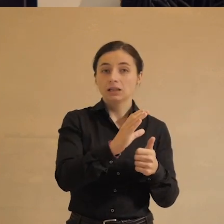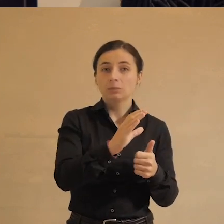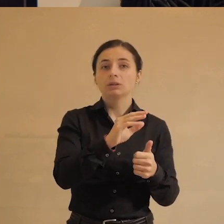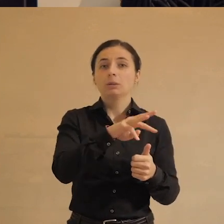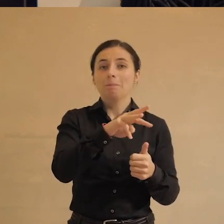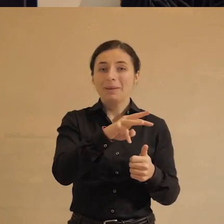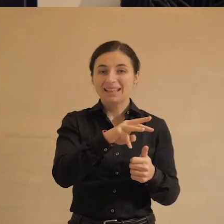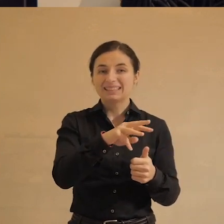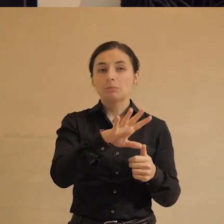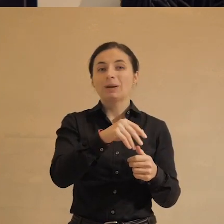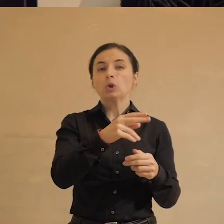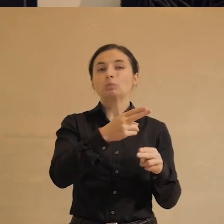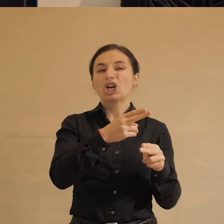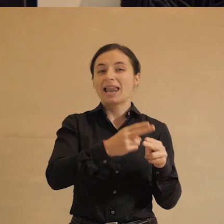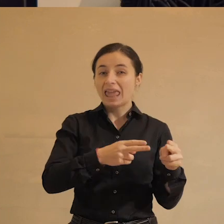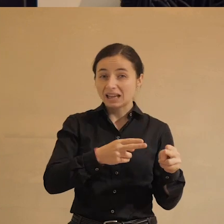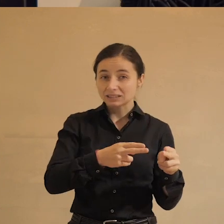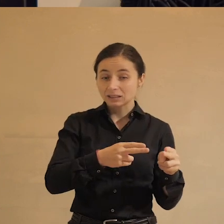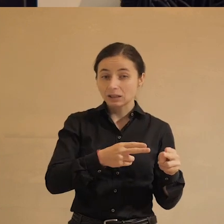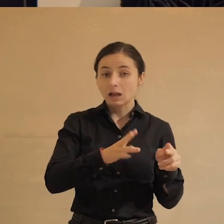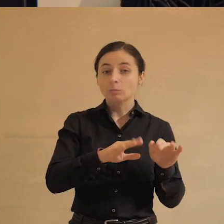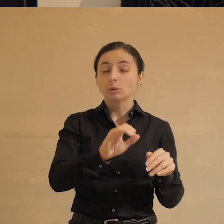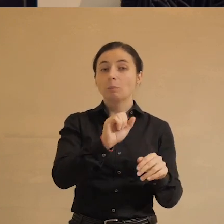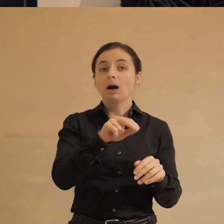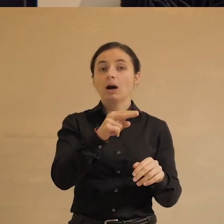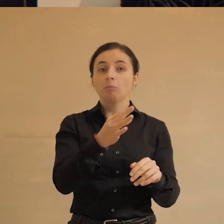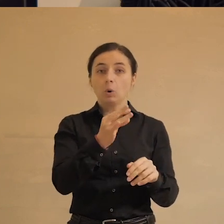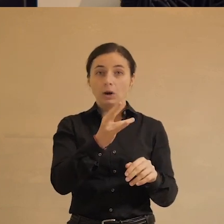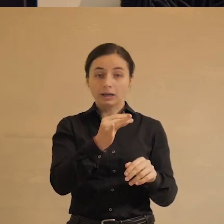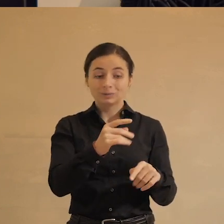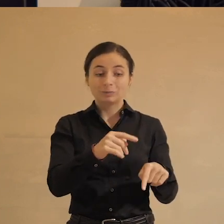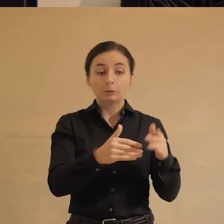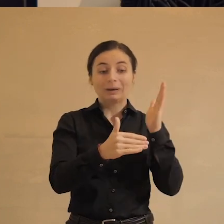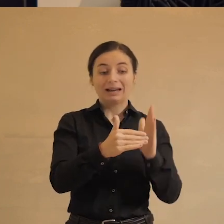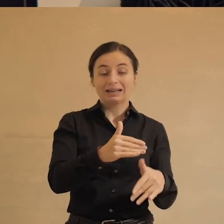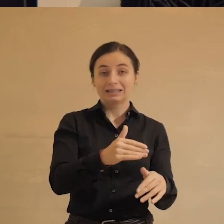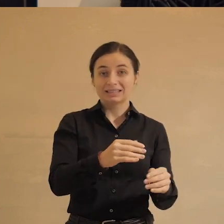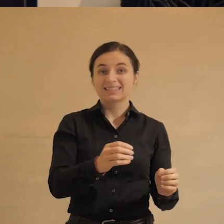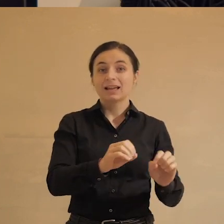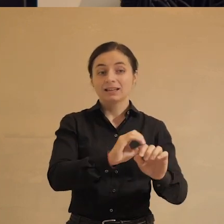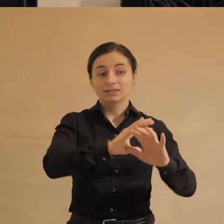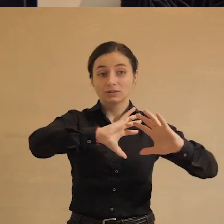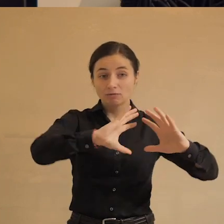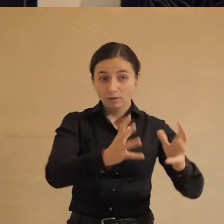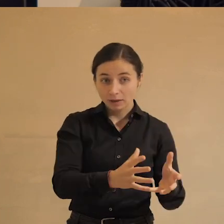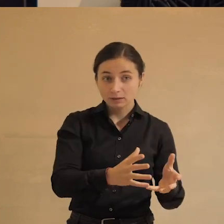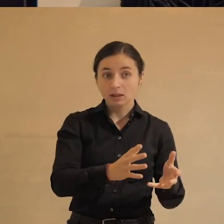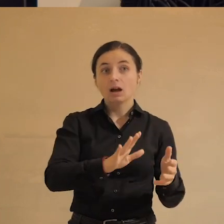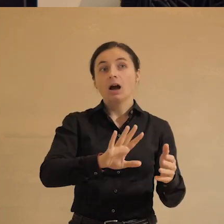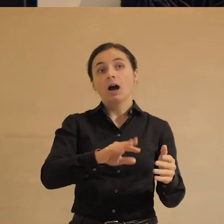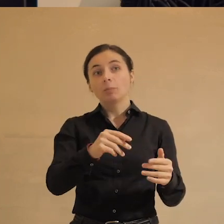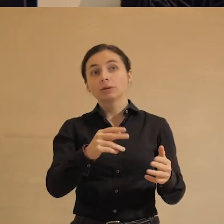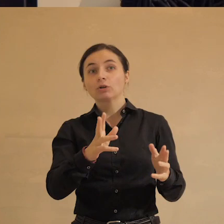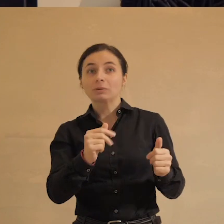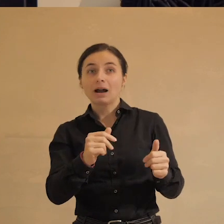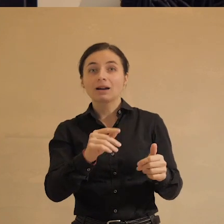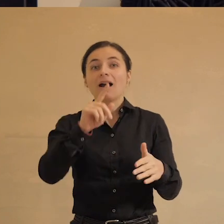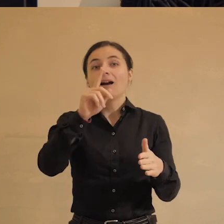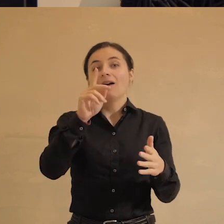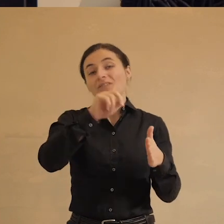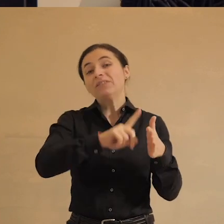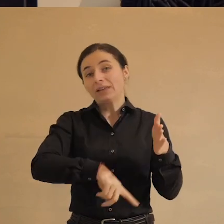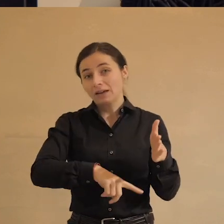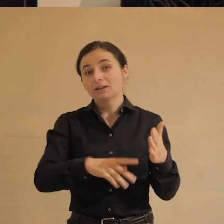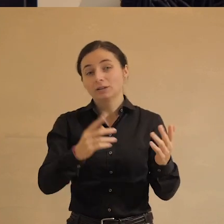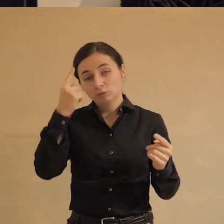медный, а потом железный, а потом апокалипсис, потом конец света, и далее, в зависимости от вашей религиозной